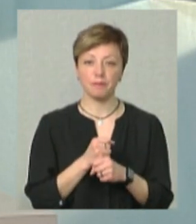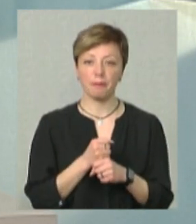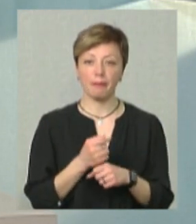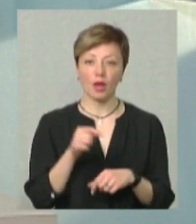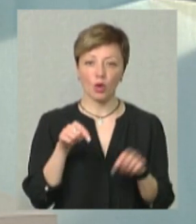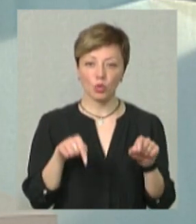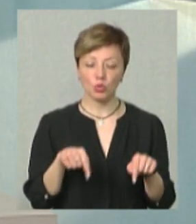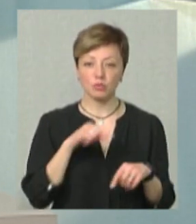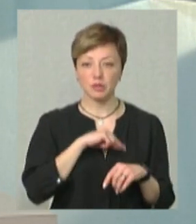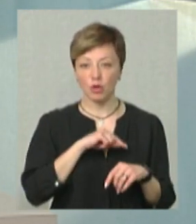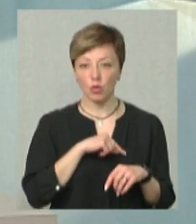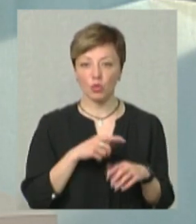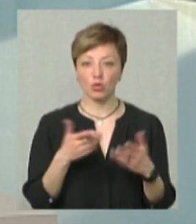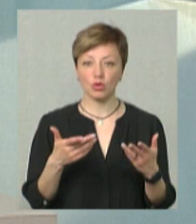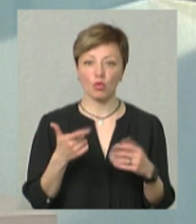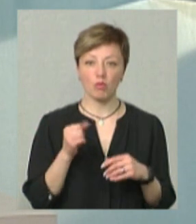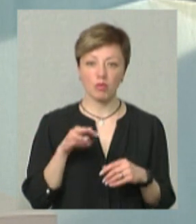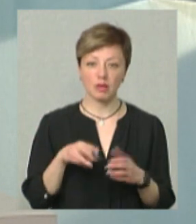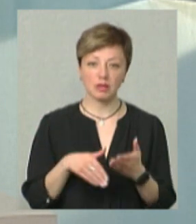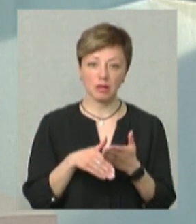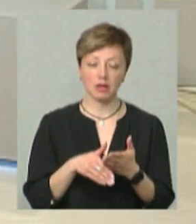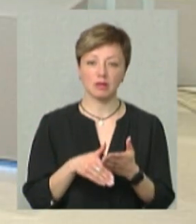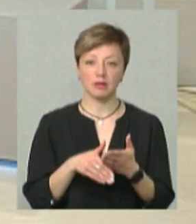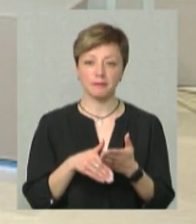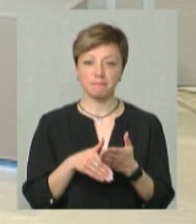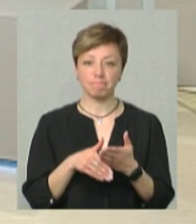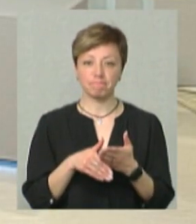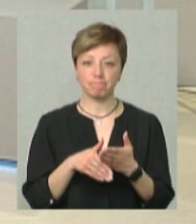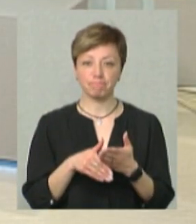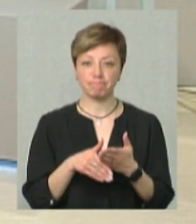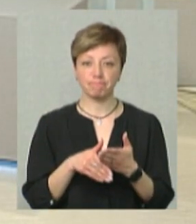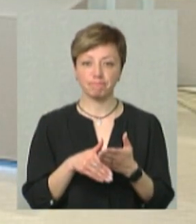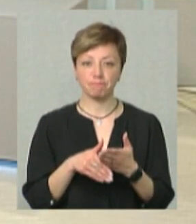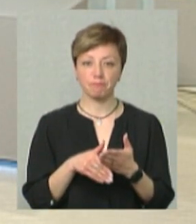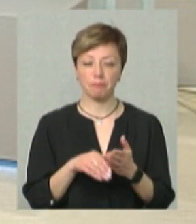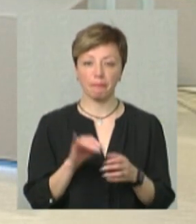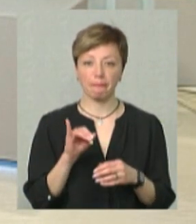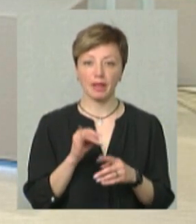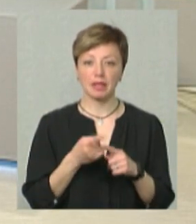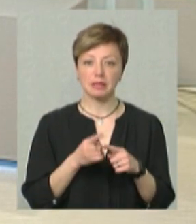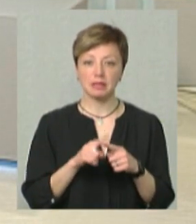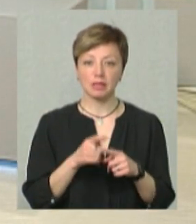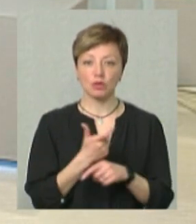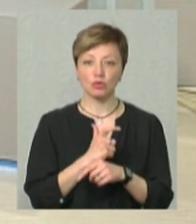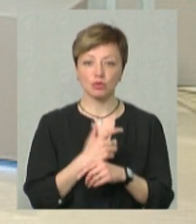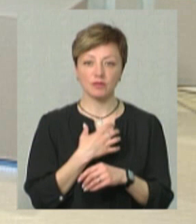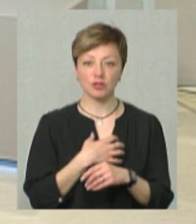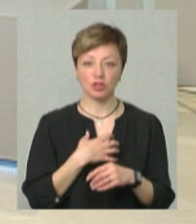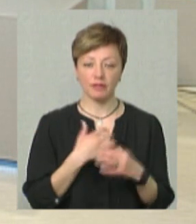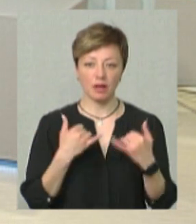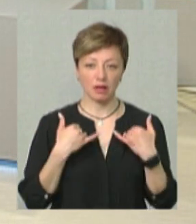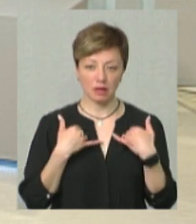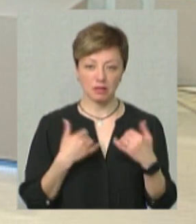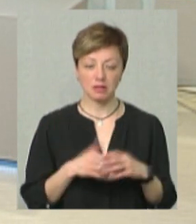тут психологи, от тут гуманітарна допомога. І це там дуже важливо для нас.